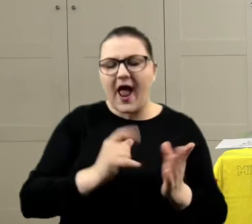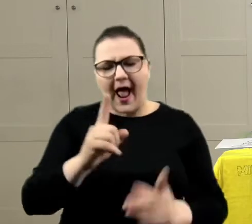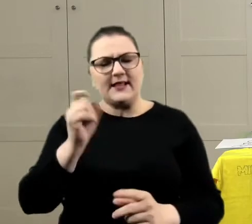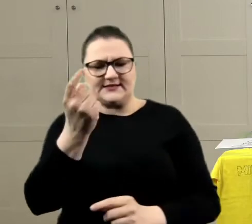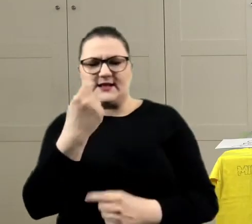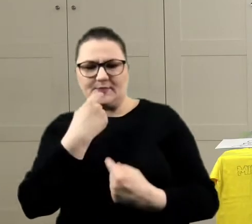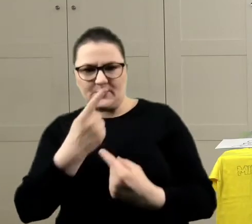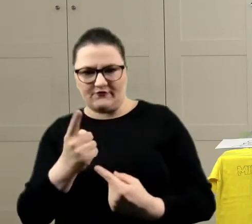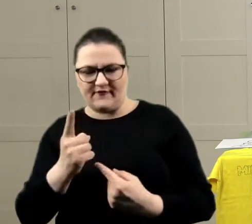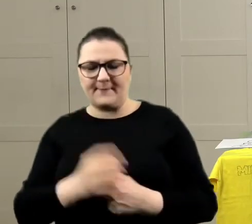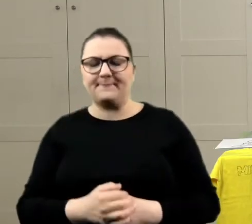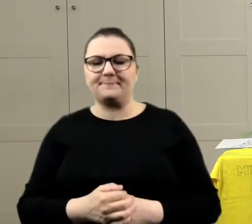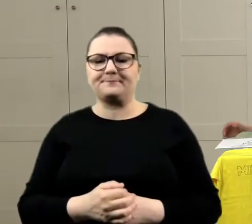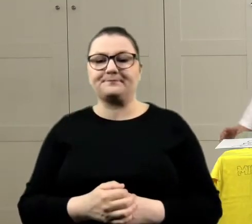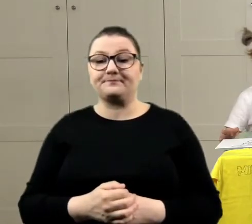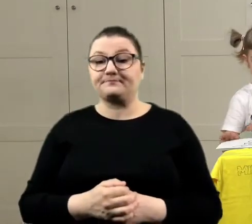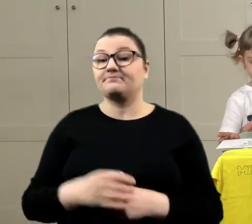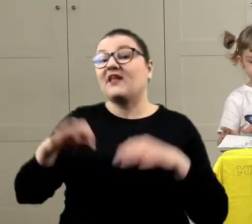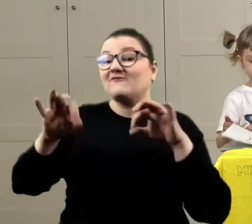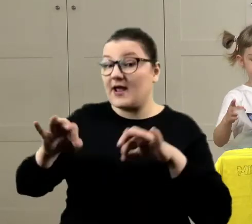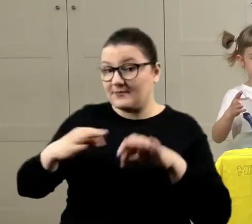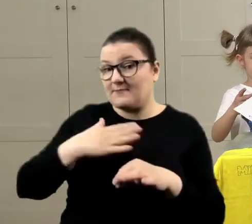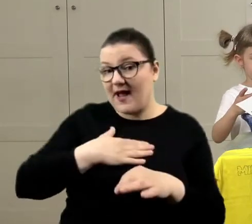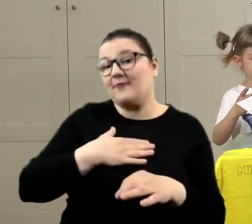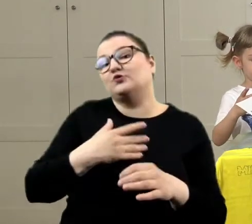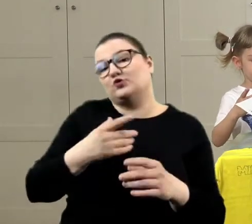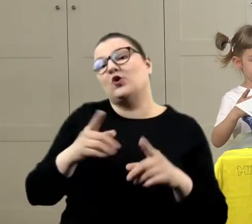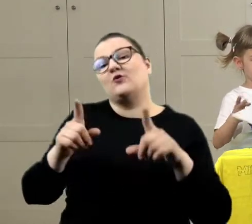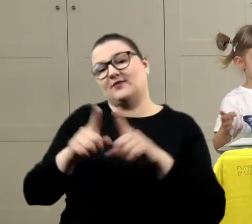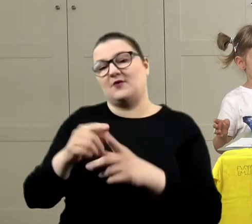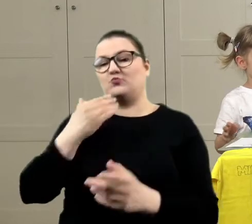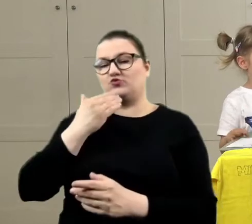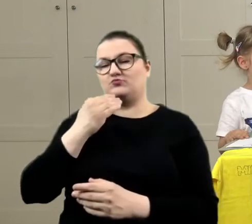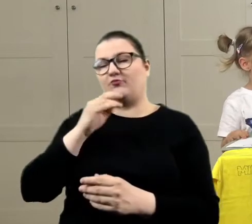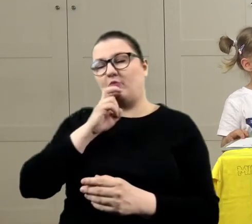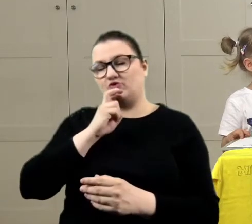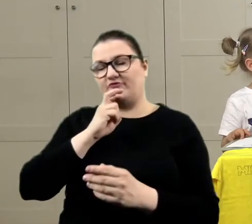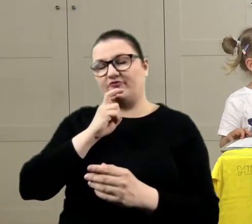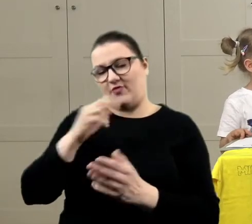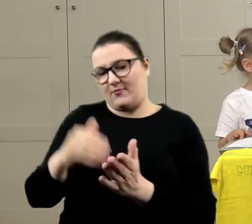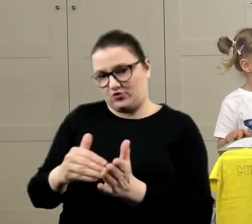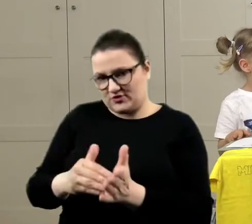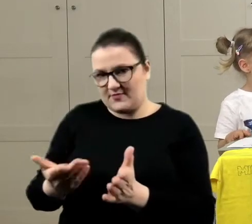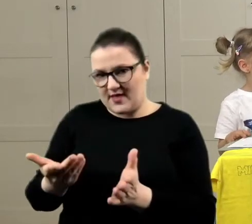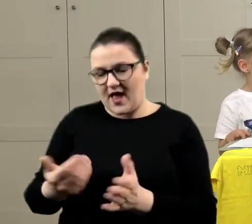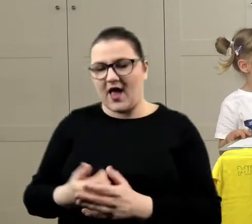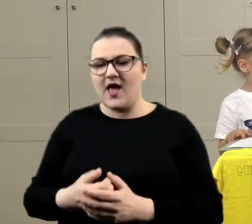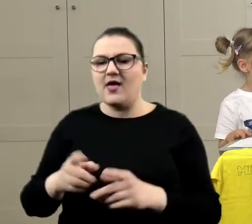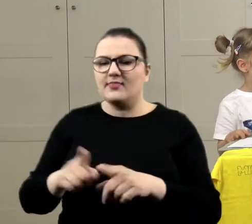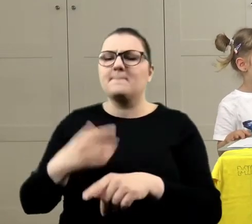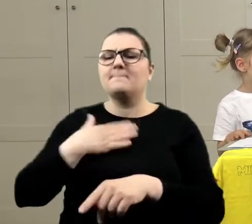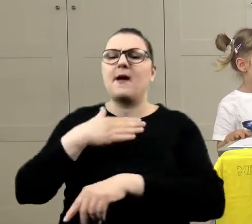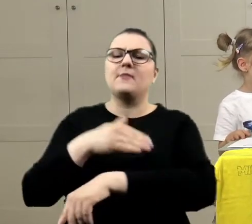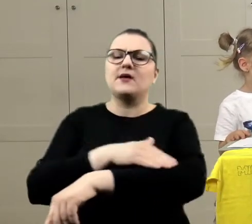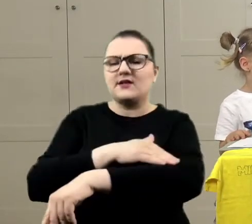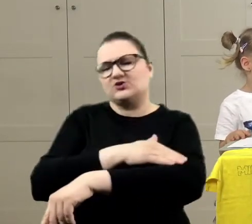powiem. I oczywiście skoro farby, to też przyda nam się woda. Tu jeszcze mam kawałeczek takiego ręcznika, żeby